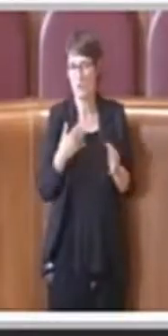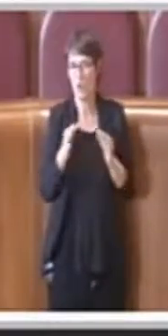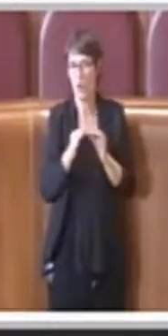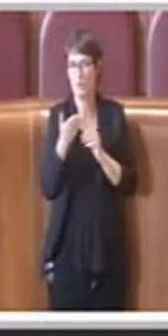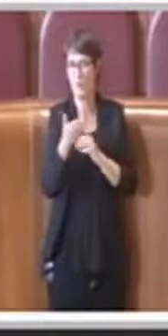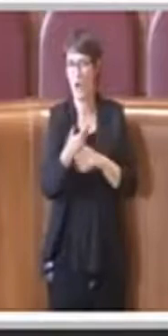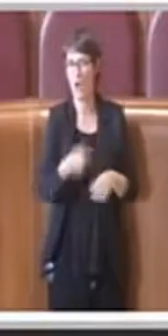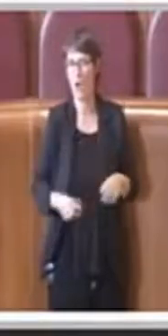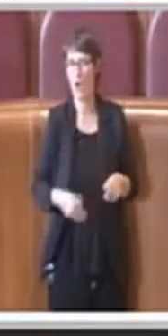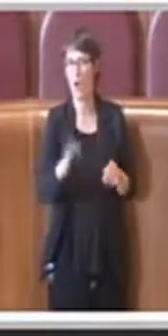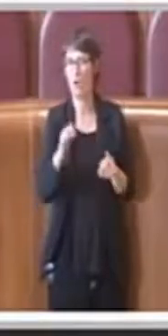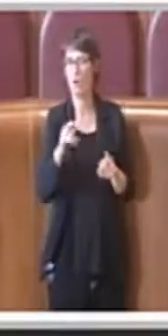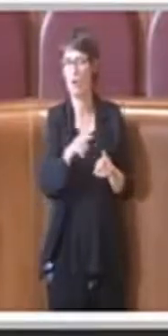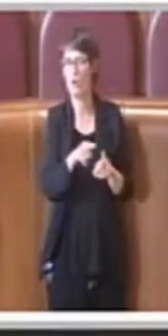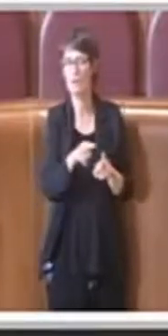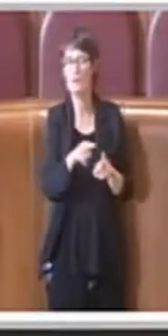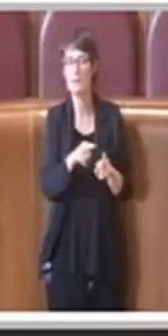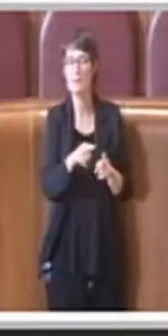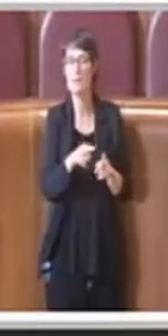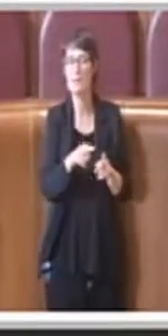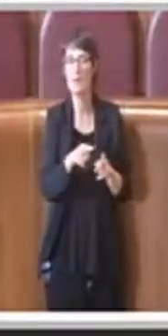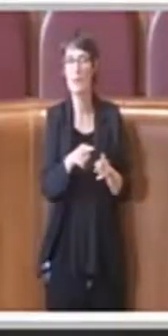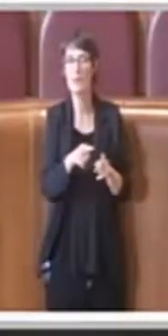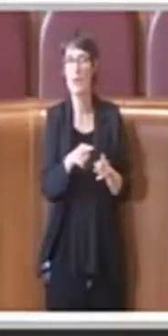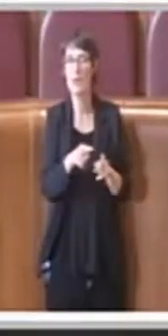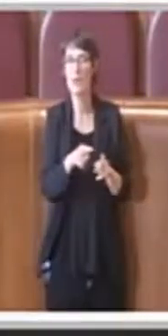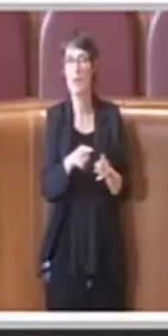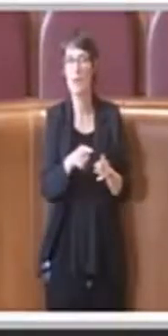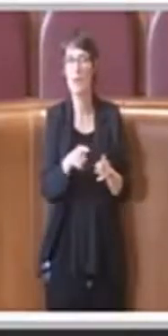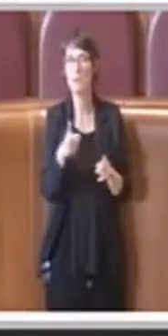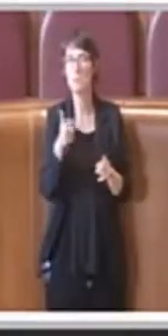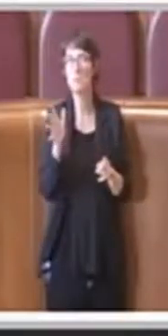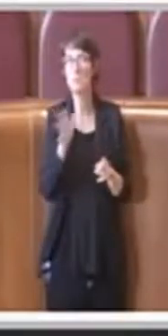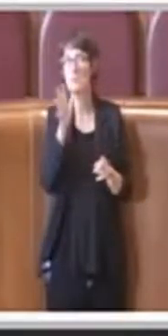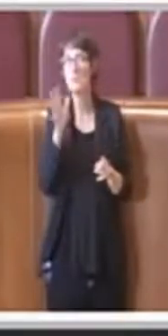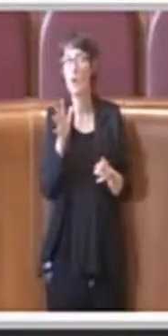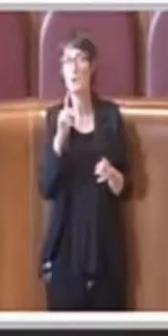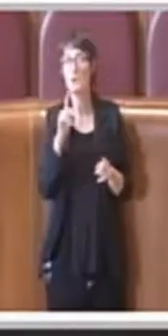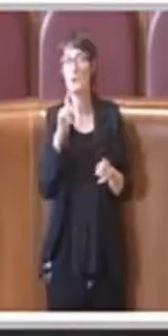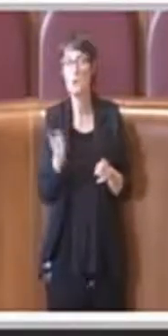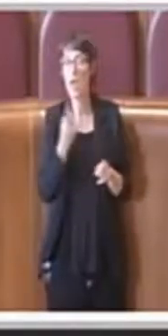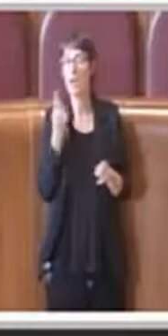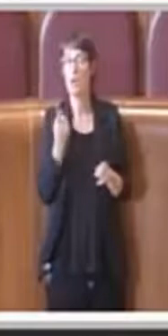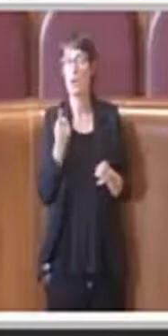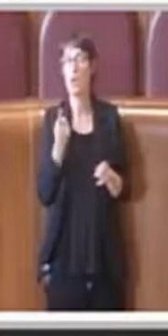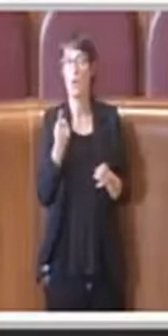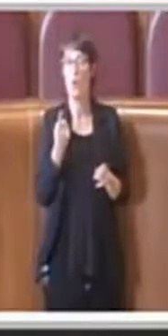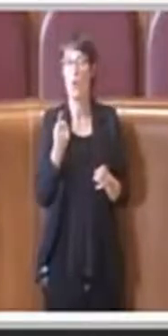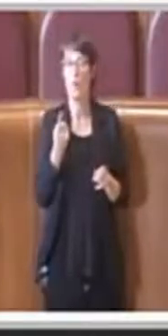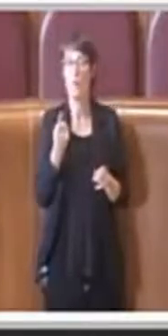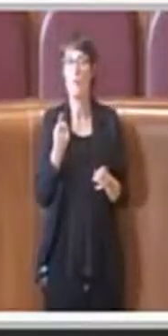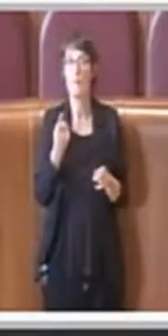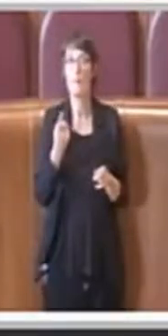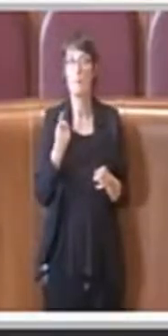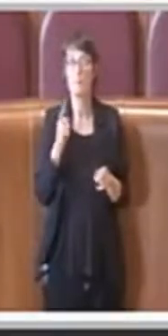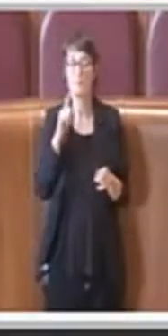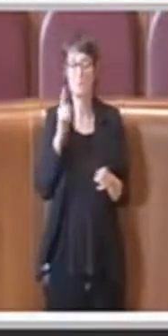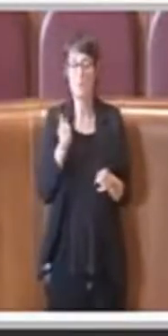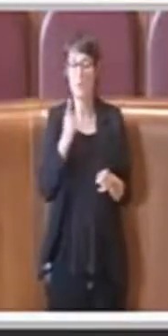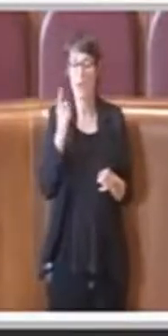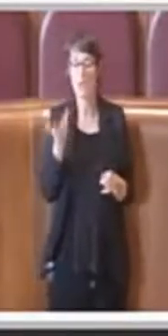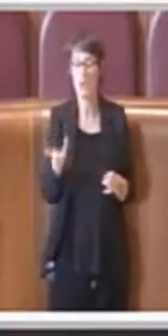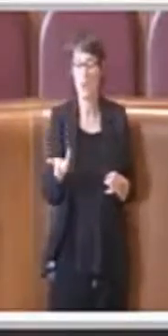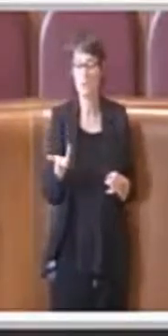verosimilmente magari sarebbe stato più opportuno, più omogeneo destinare una